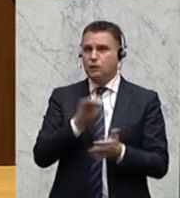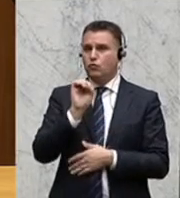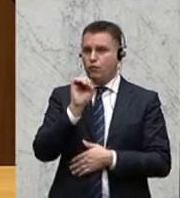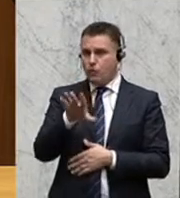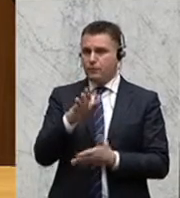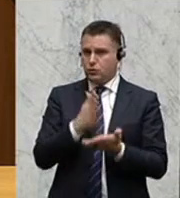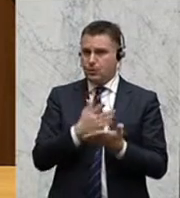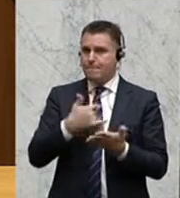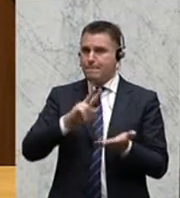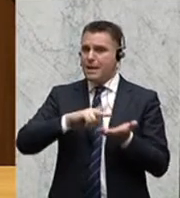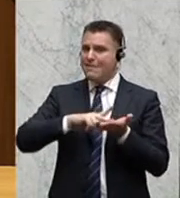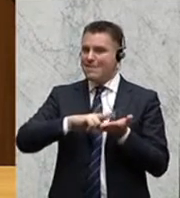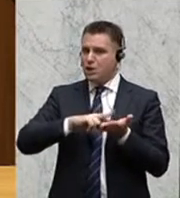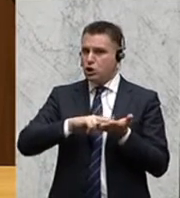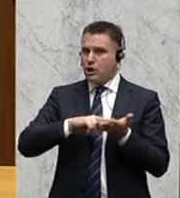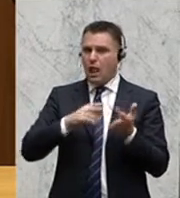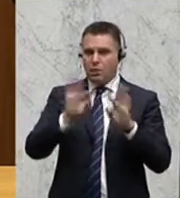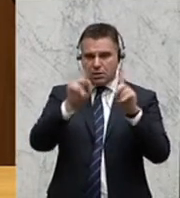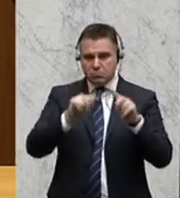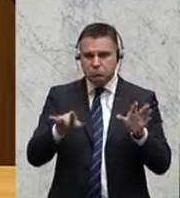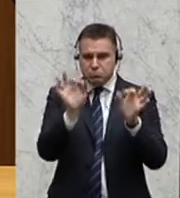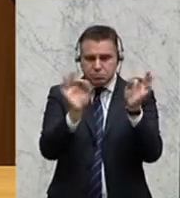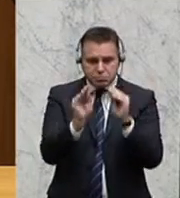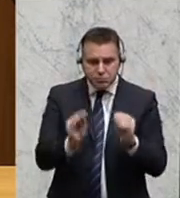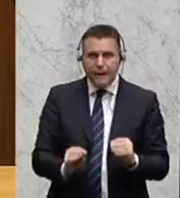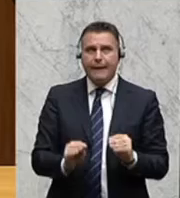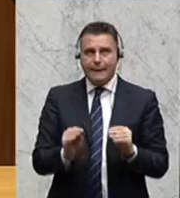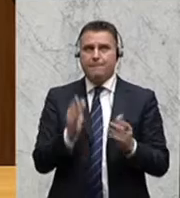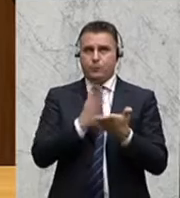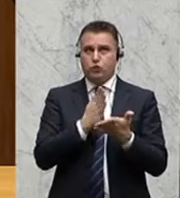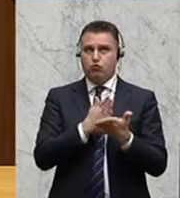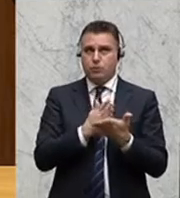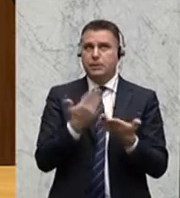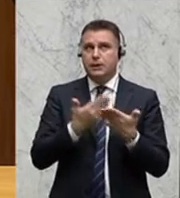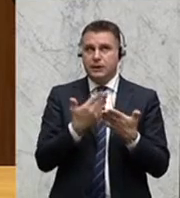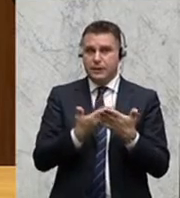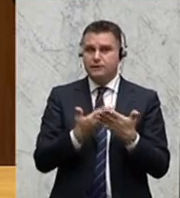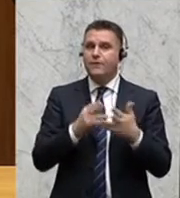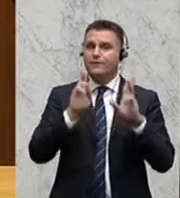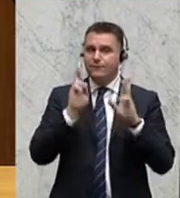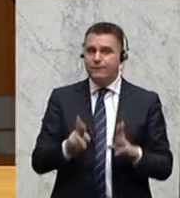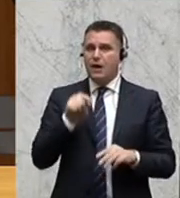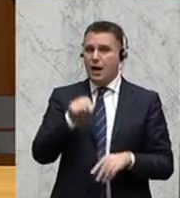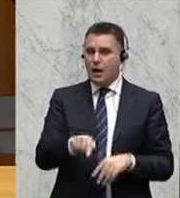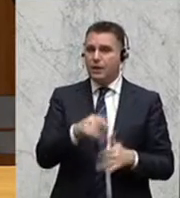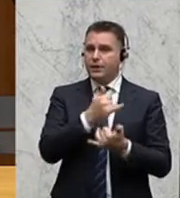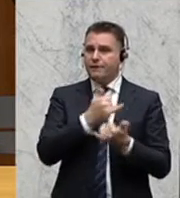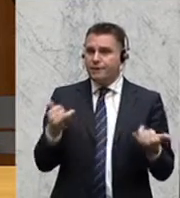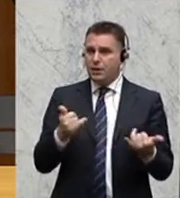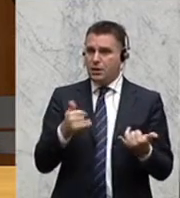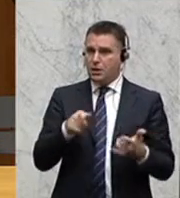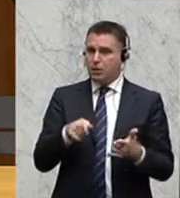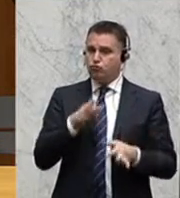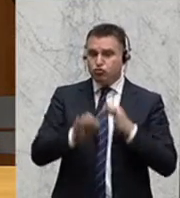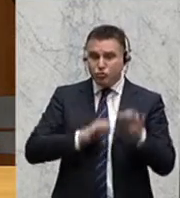einer Digital Roadmap begonnen. Und es wird wichtig sein, dass diese strategische Ausrichtung